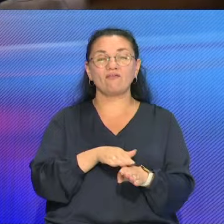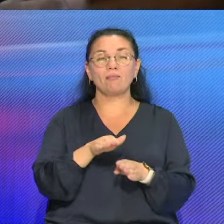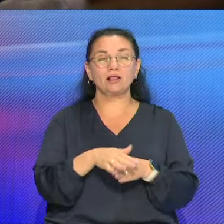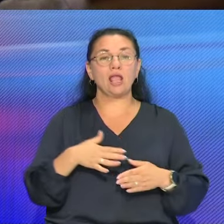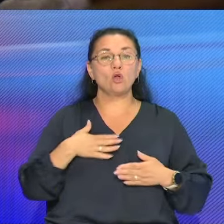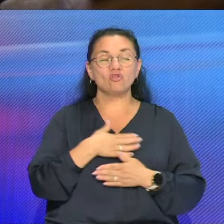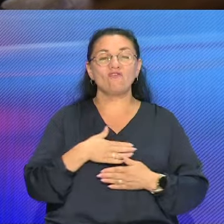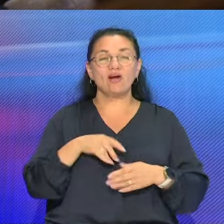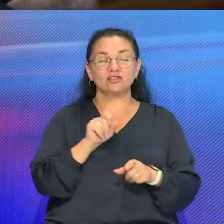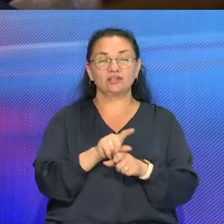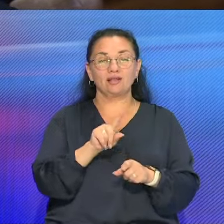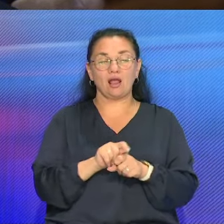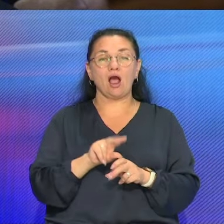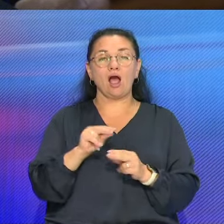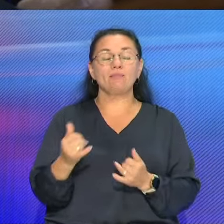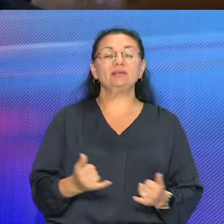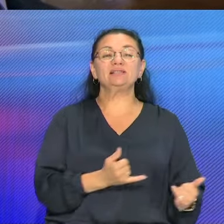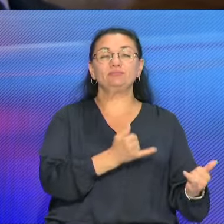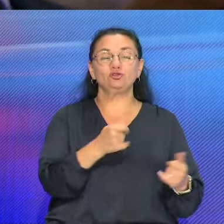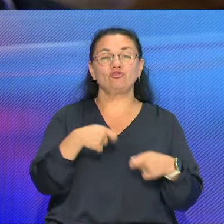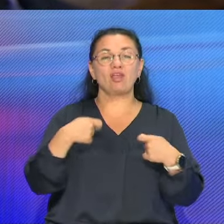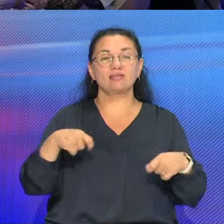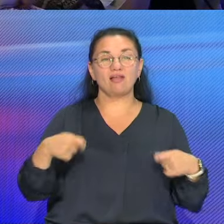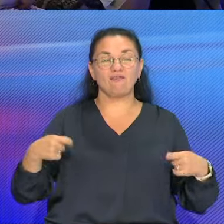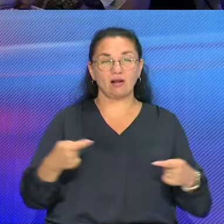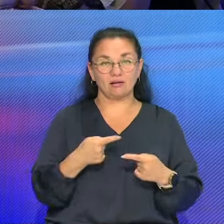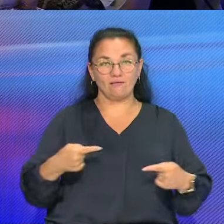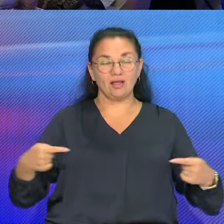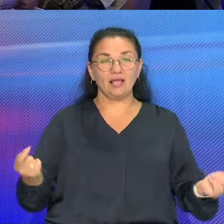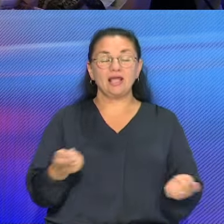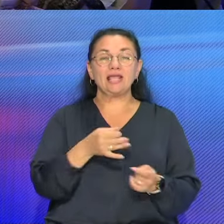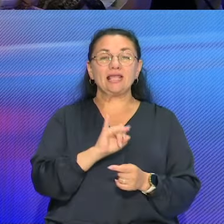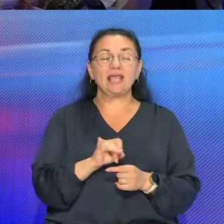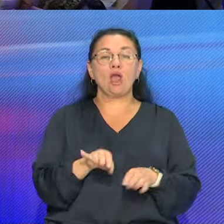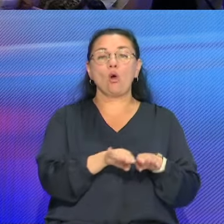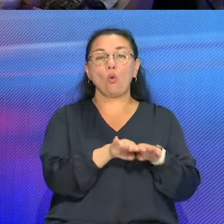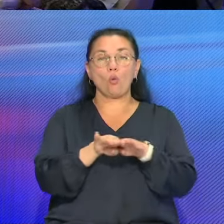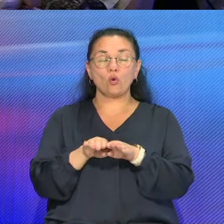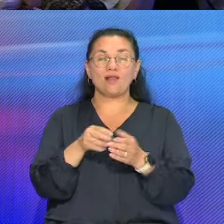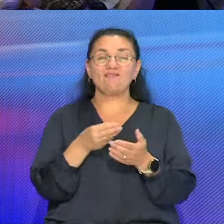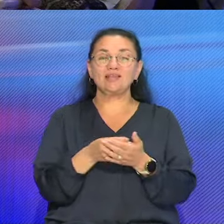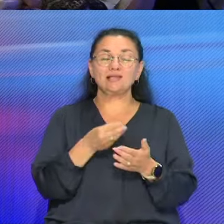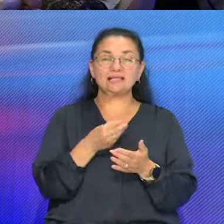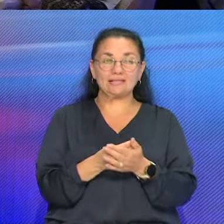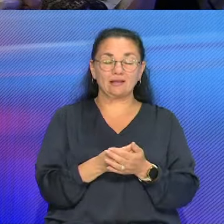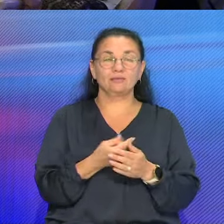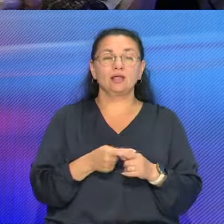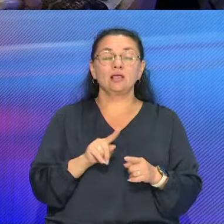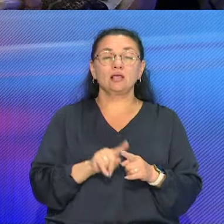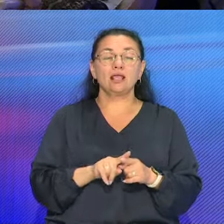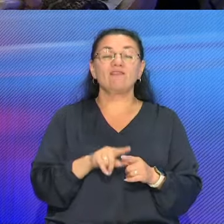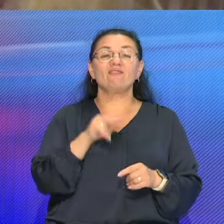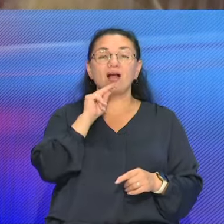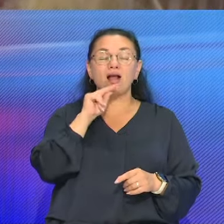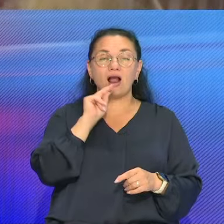обеспечении товарного рынка широким ассортиментом, а покупников – примальным узровнем цен и якостными послугами. У якости